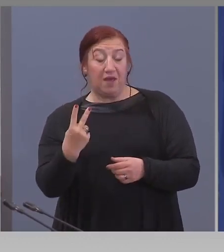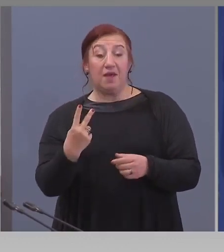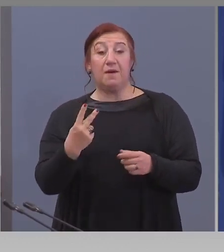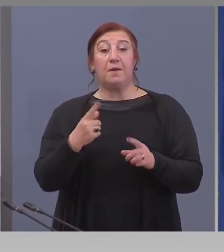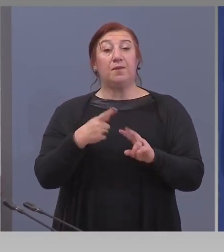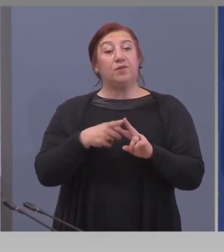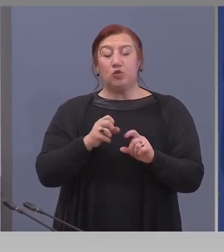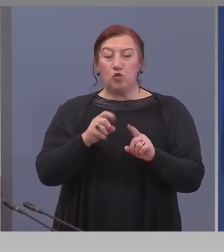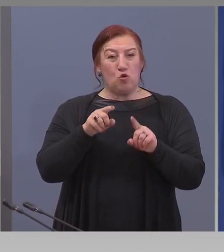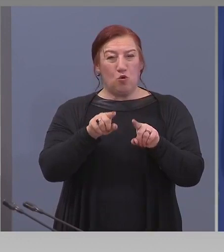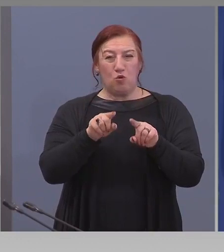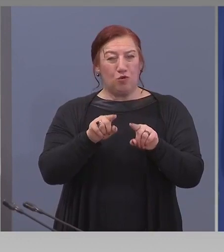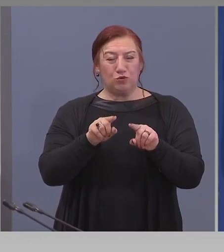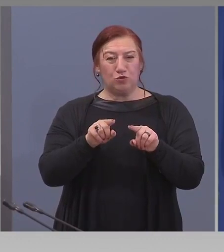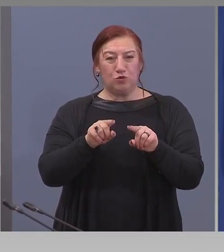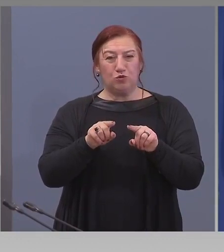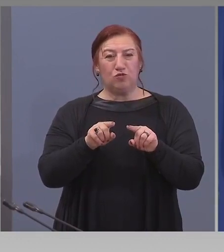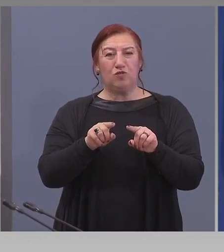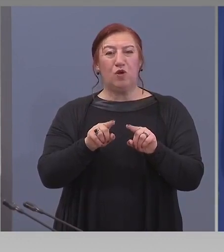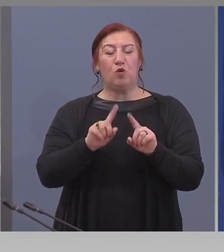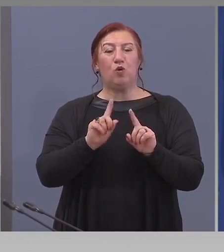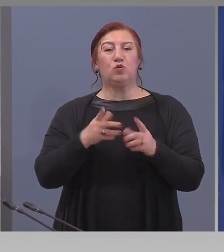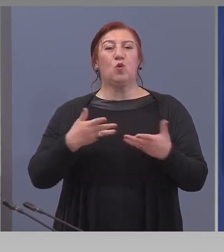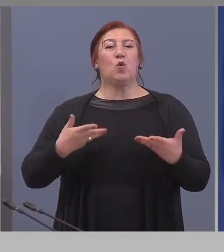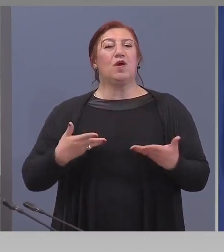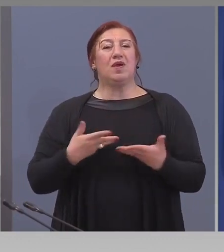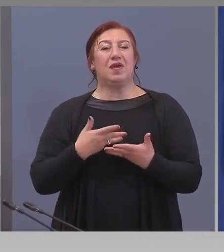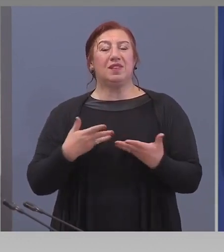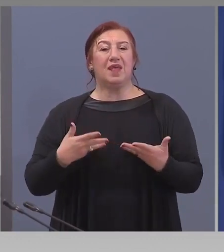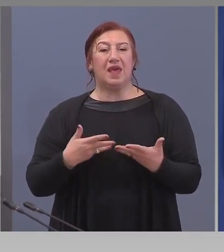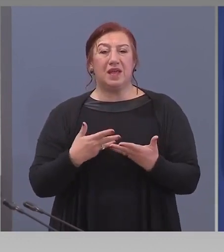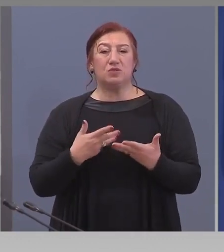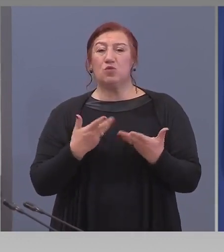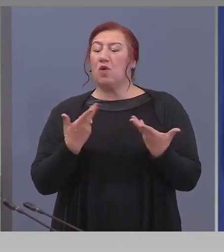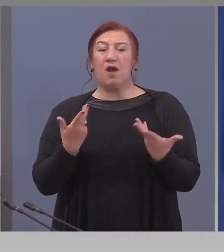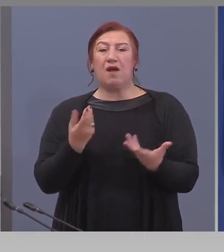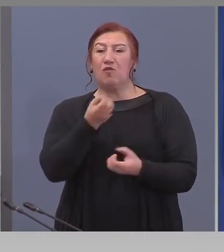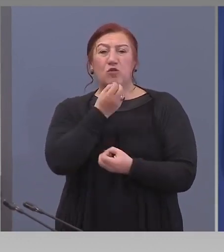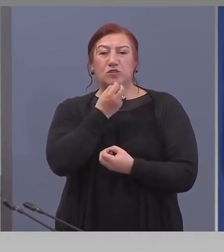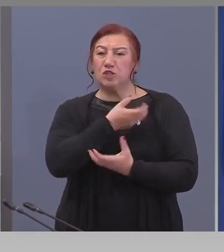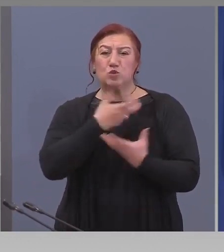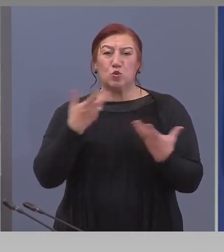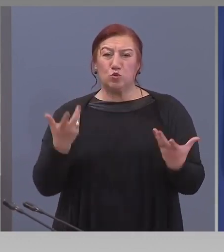това, което е интересното е какво се случва с